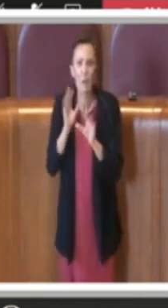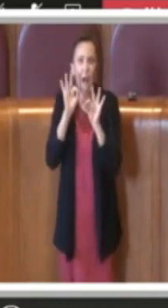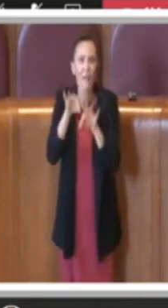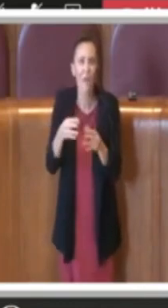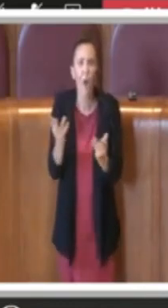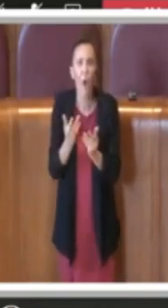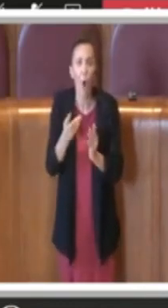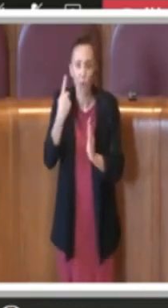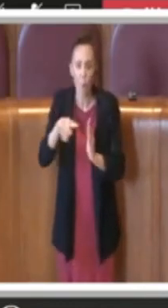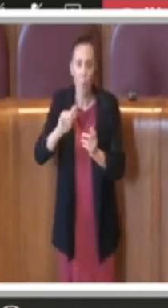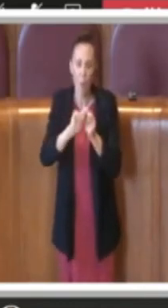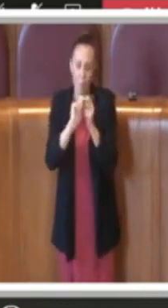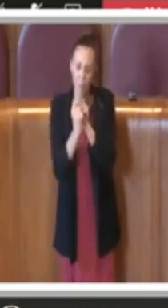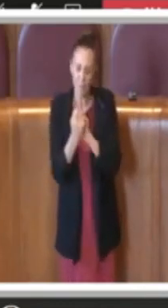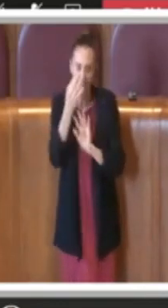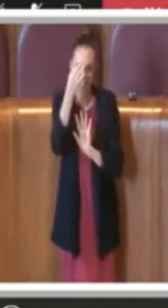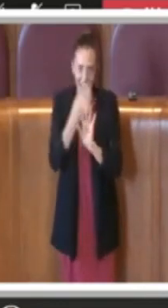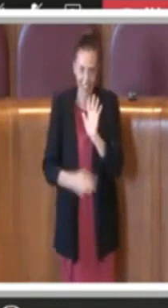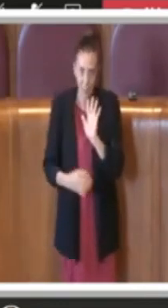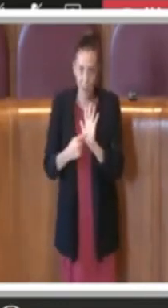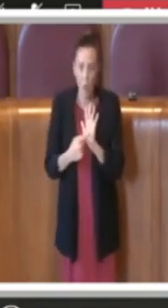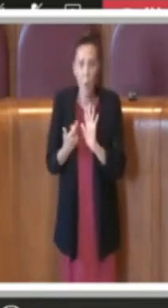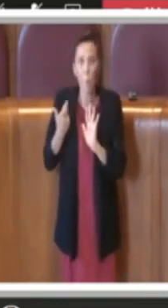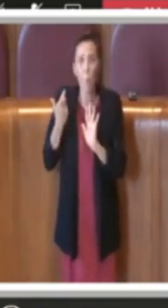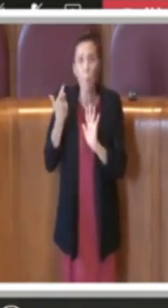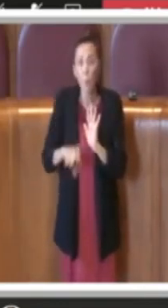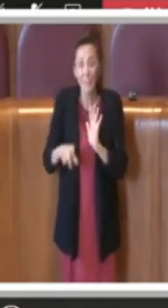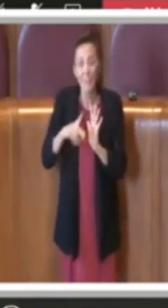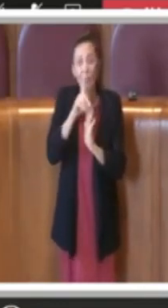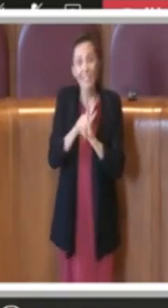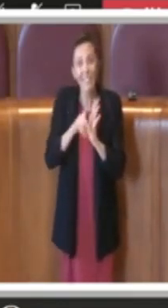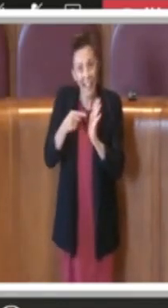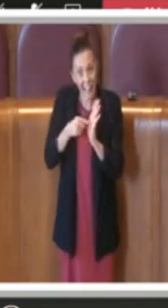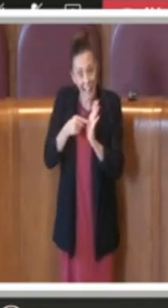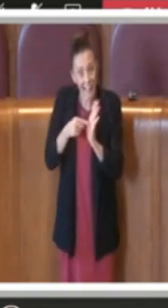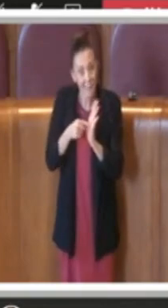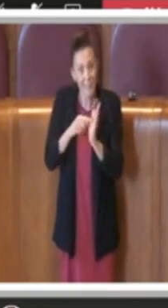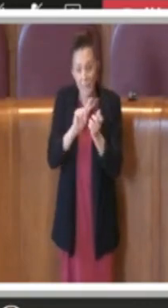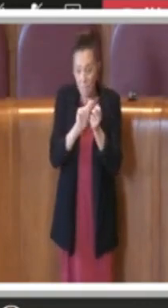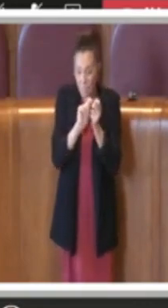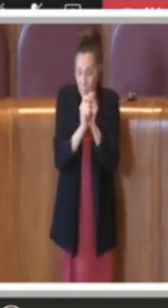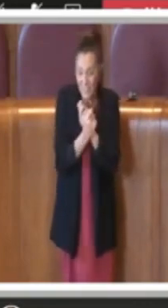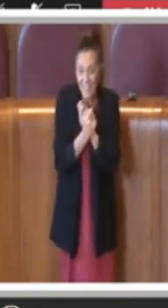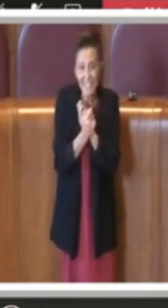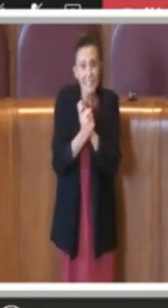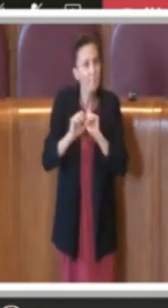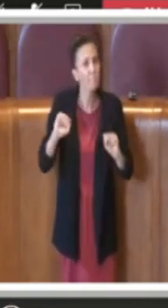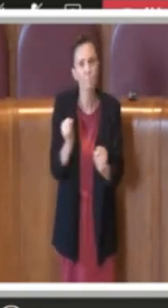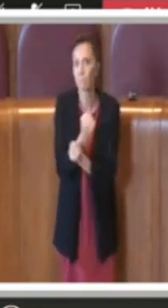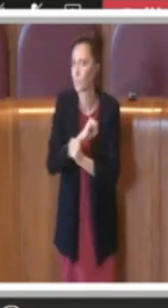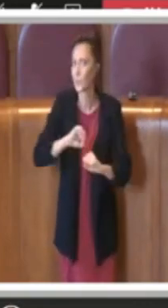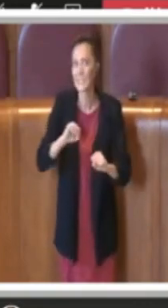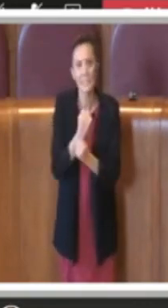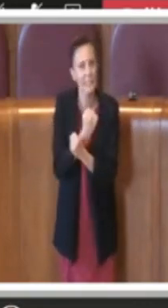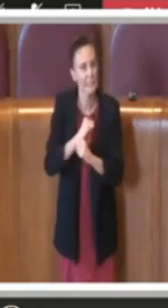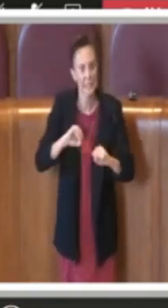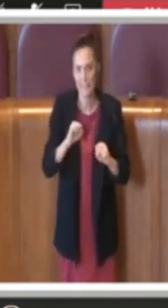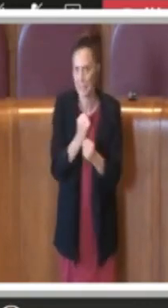che queste delibere non possono essere modificate neanche per una parola, invece secondo me